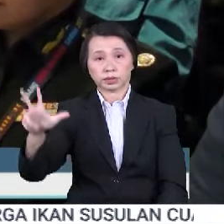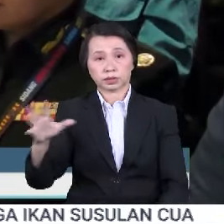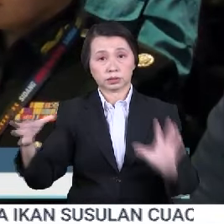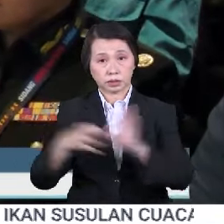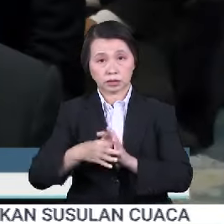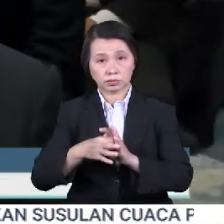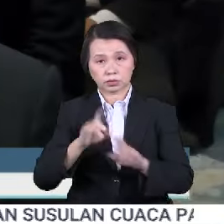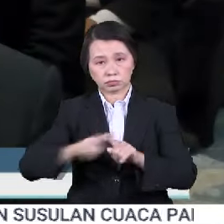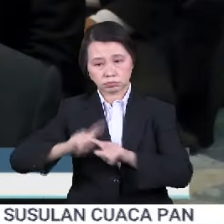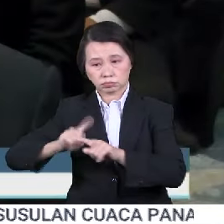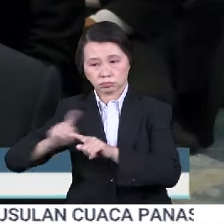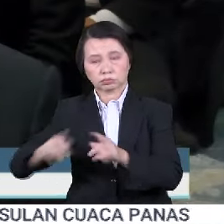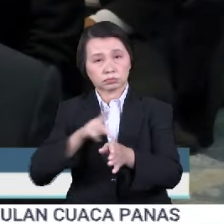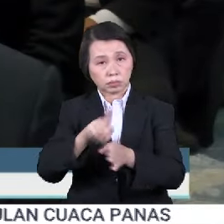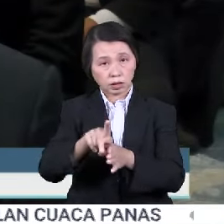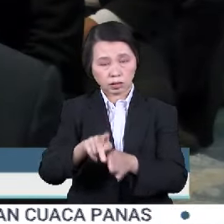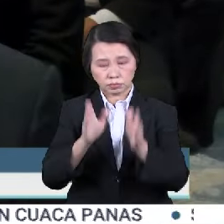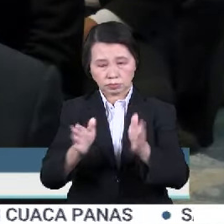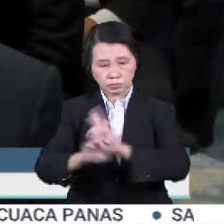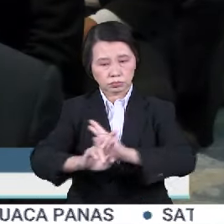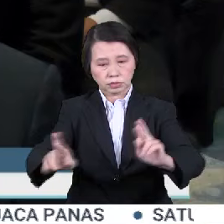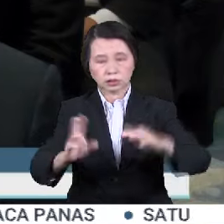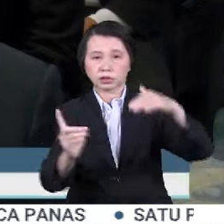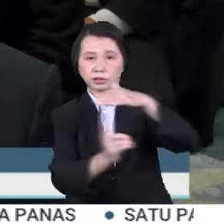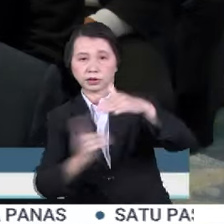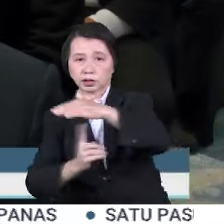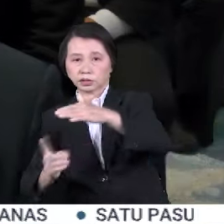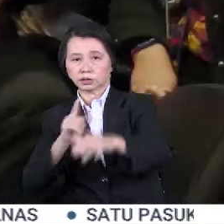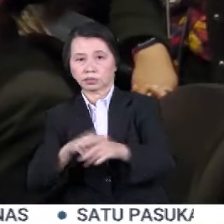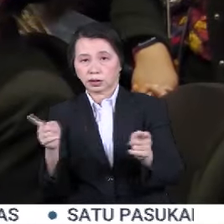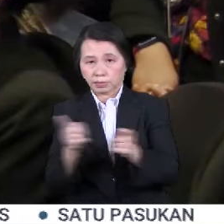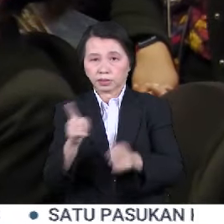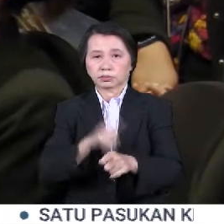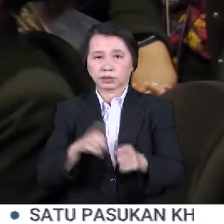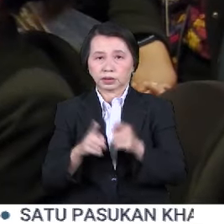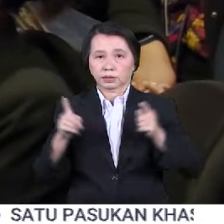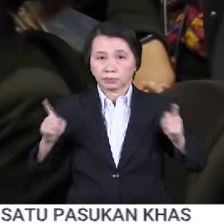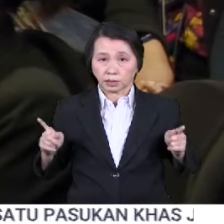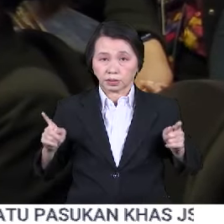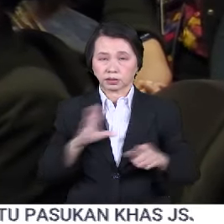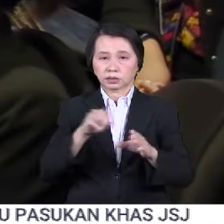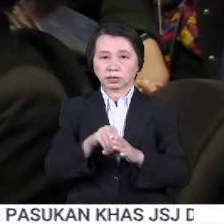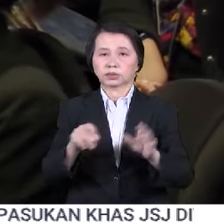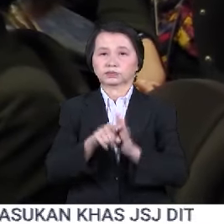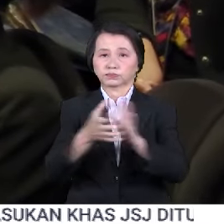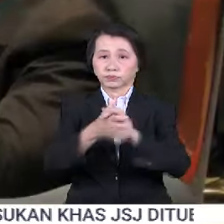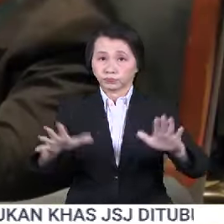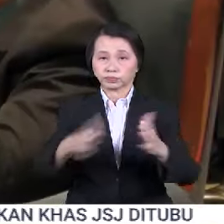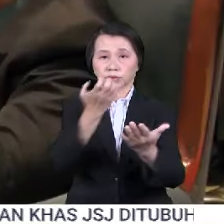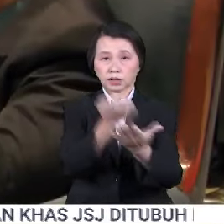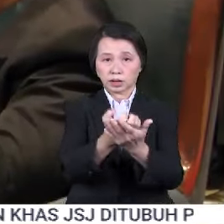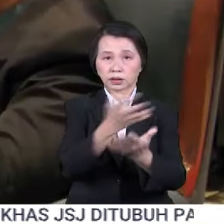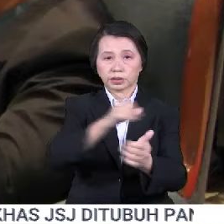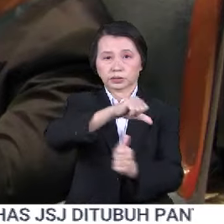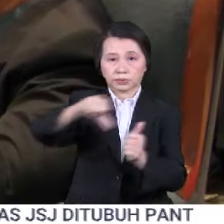pelbagai kepakaran serta platform kearah penyediaan dasar-dasar jangka pendek dan jangka panjang melibatkan keselamatan ekonomi dan